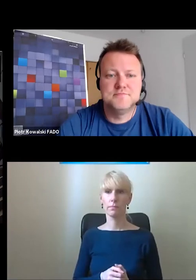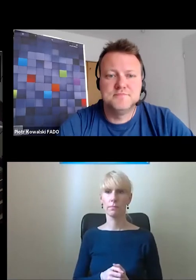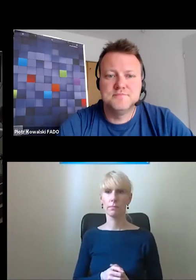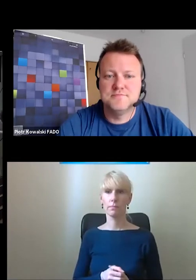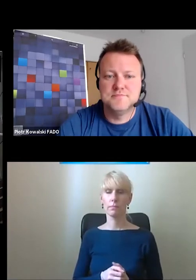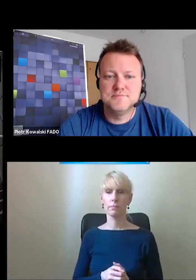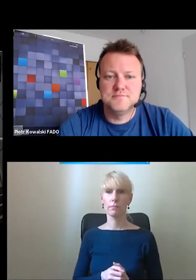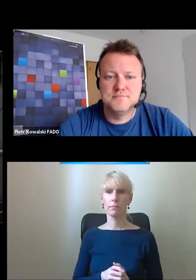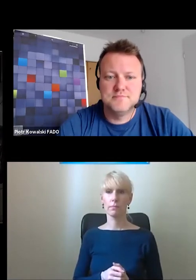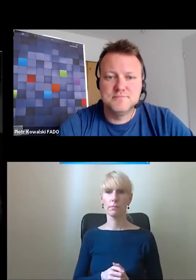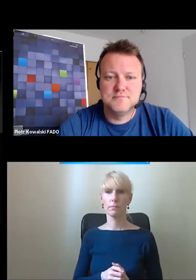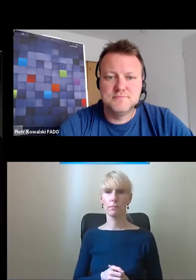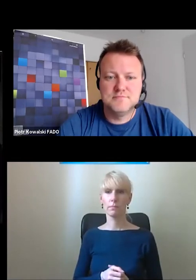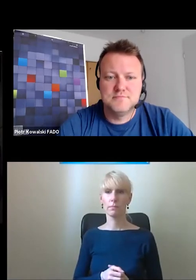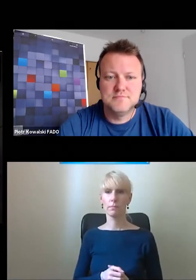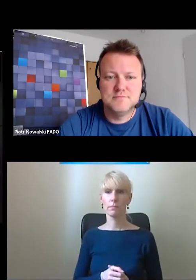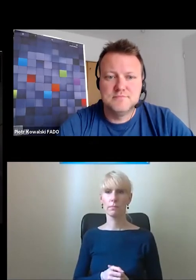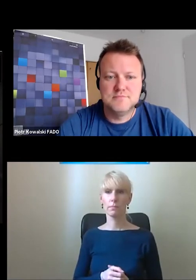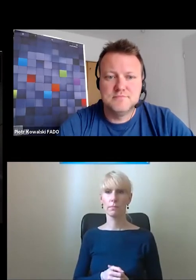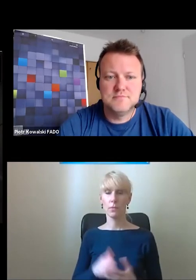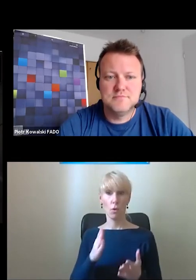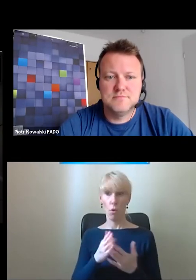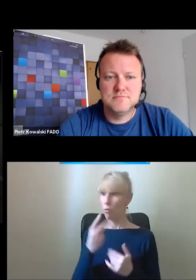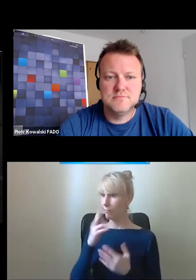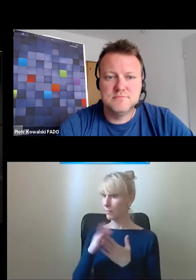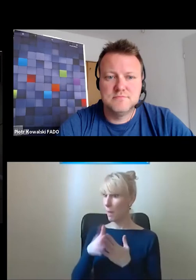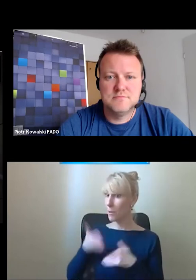Już mi się podoba. Ale wiesz co, to przyjechali pociągiem.